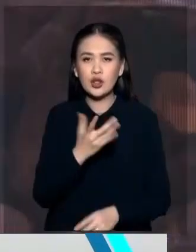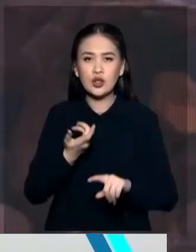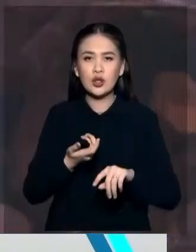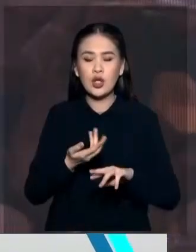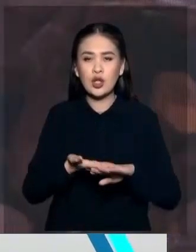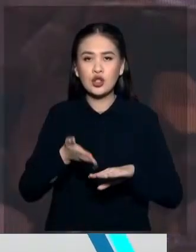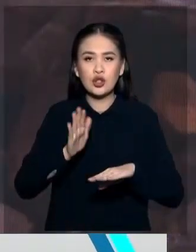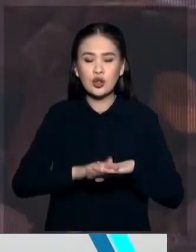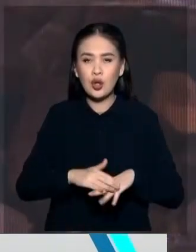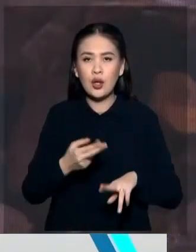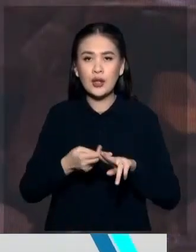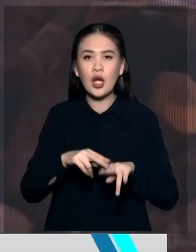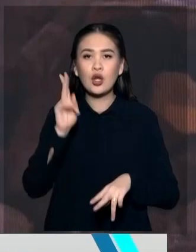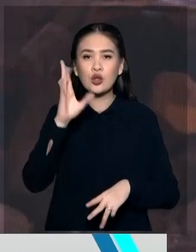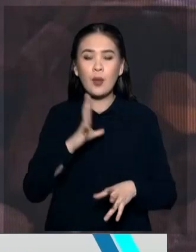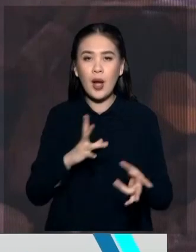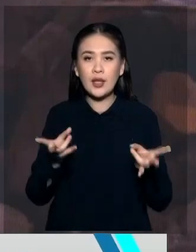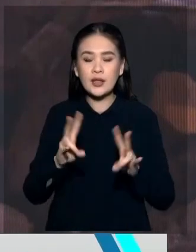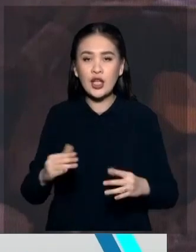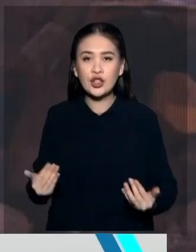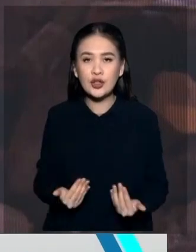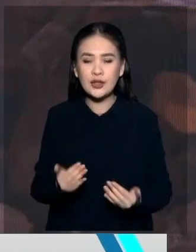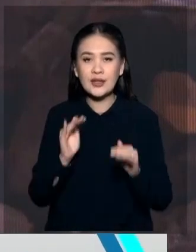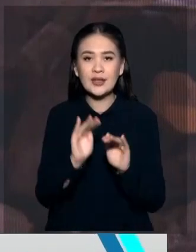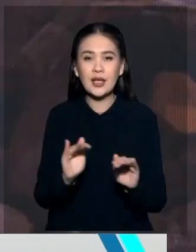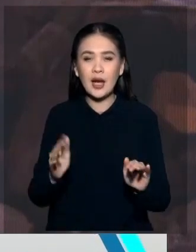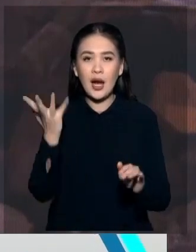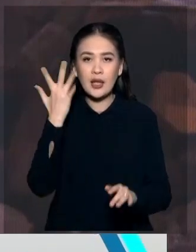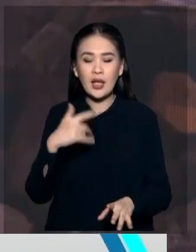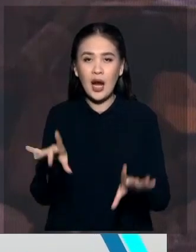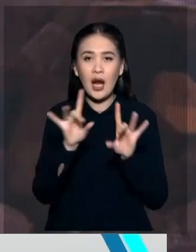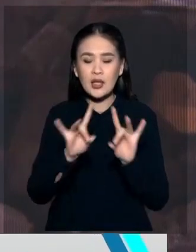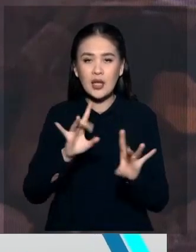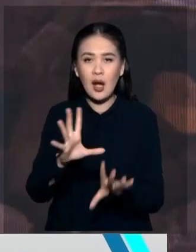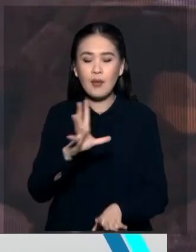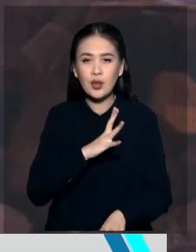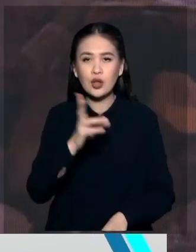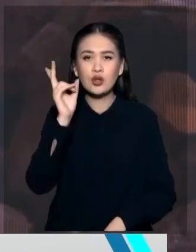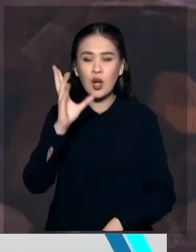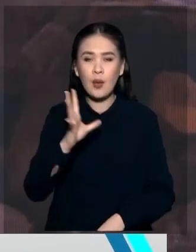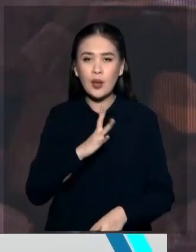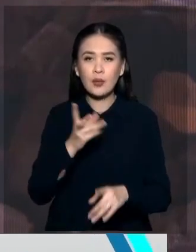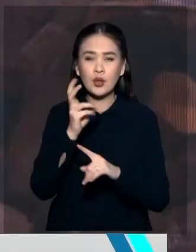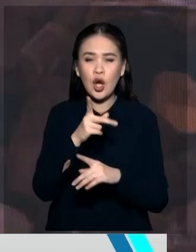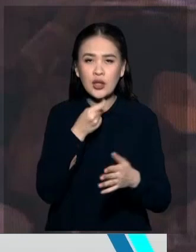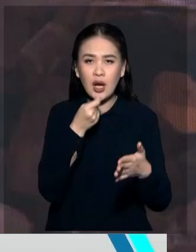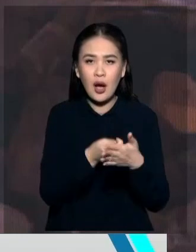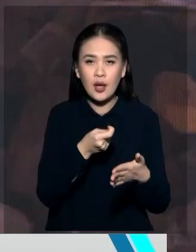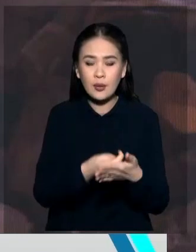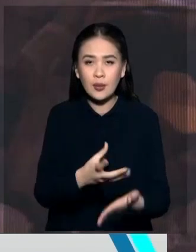Но те, которые остались живых, особенно дети, когда они рассказывали, что кто-то приходил, их кормил.